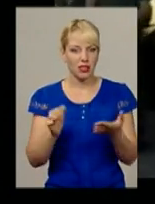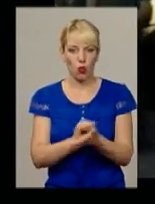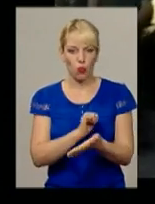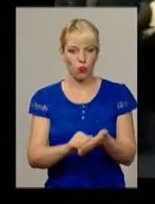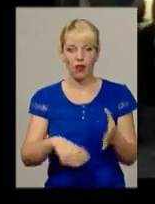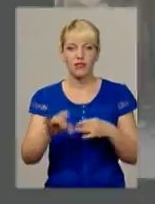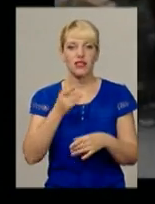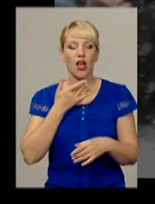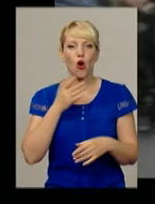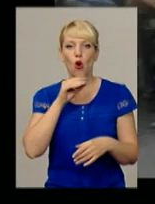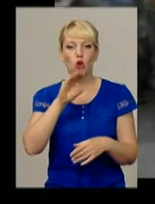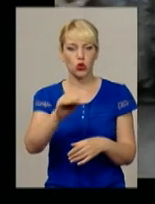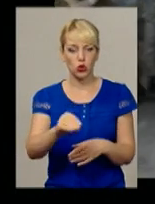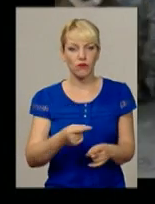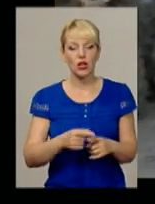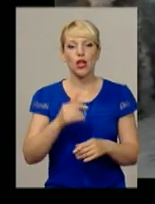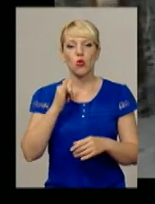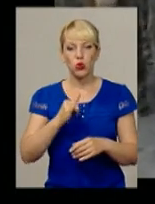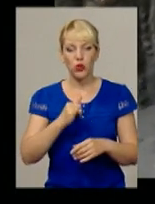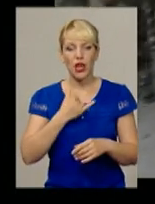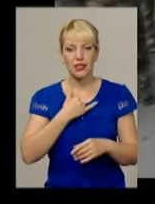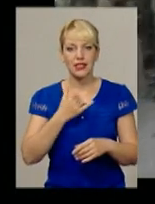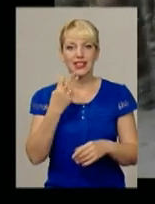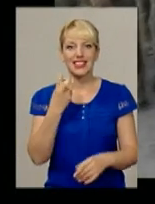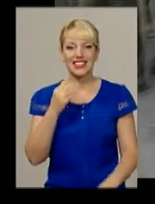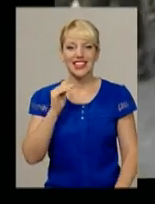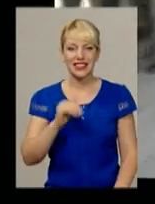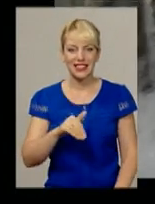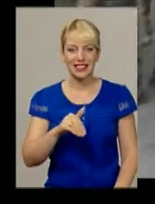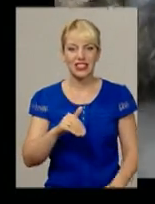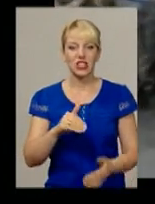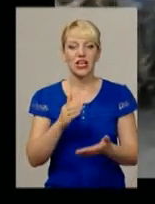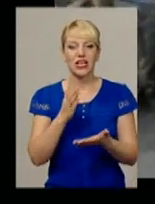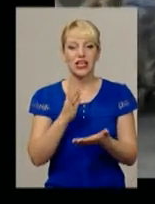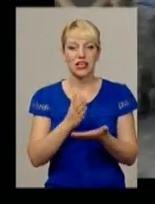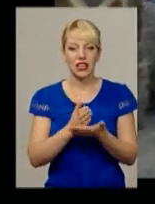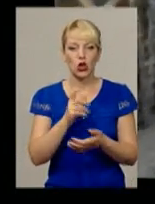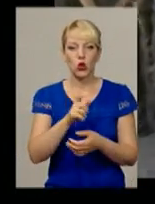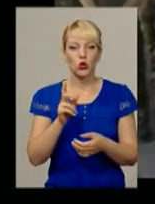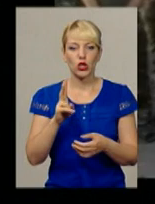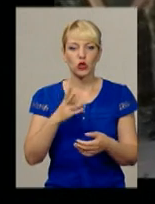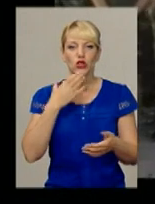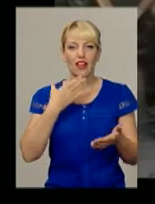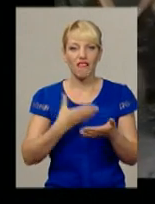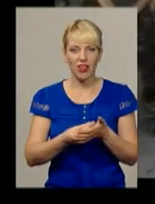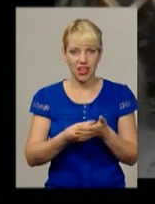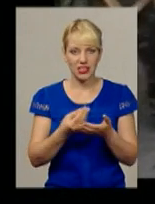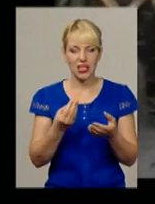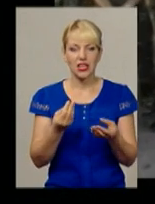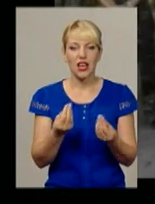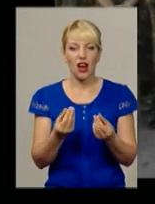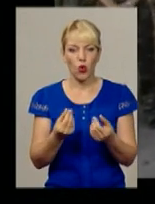голословно. У нас в роті більше як на 300 тисяч є чеків, які люди з запчасті купували за власний рахунок.